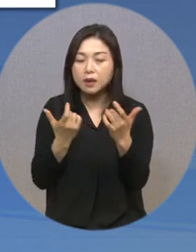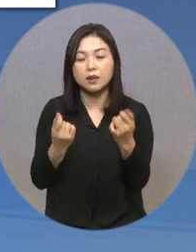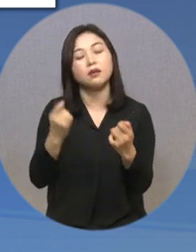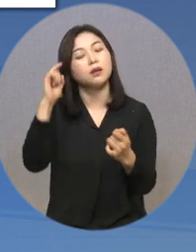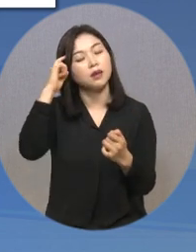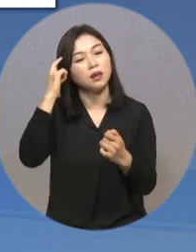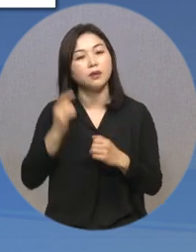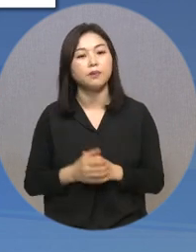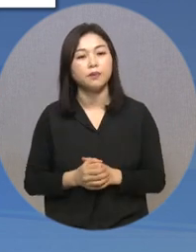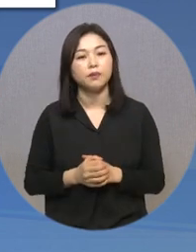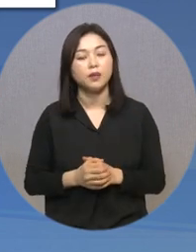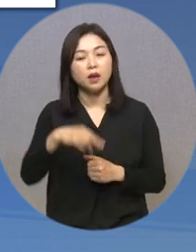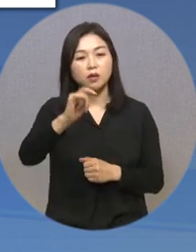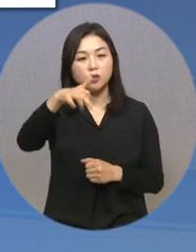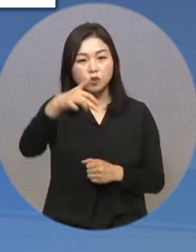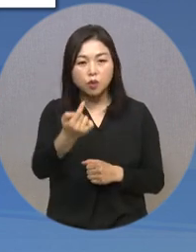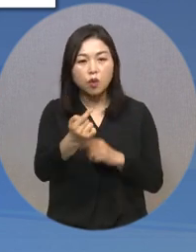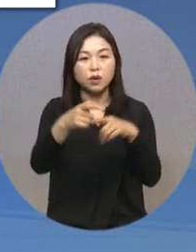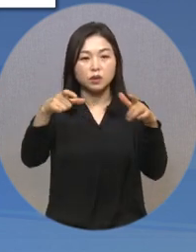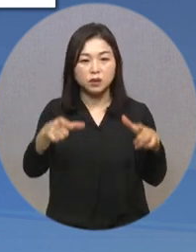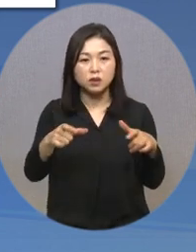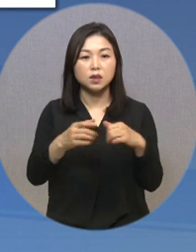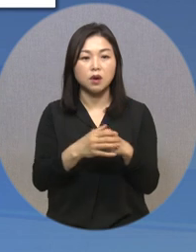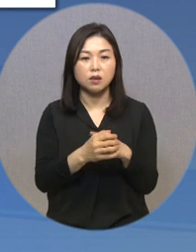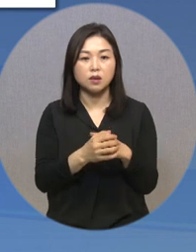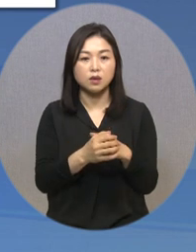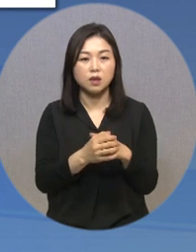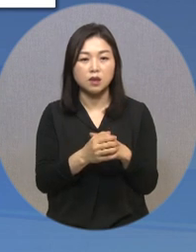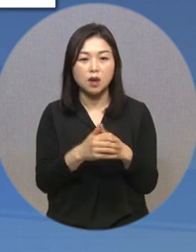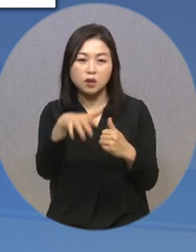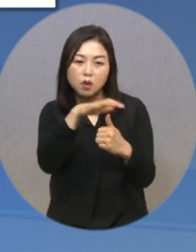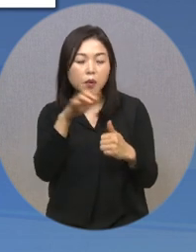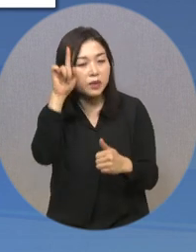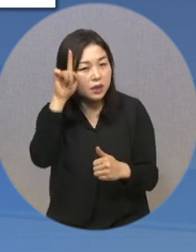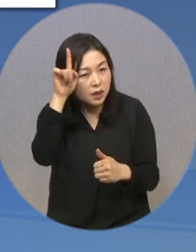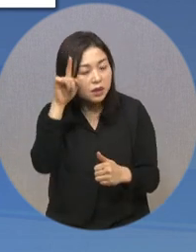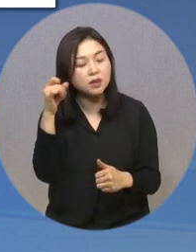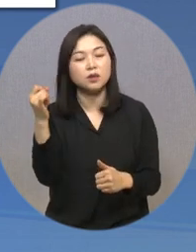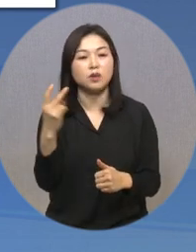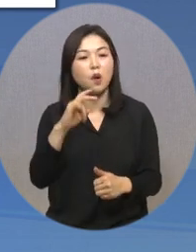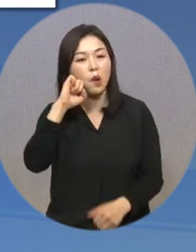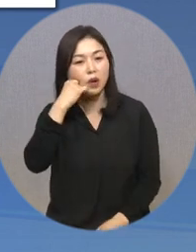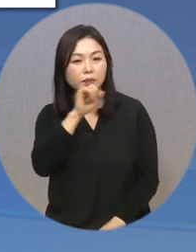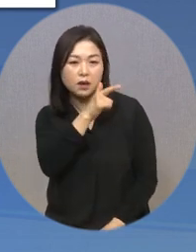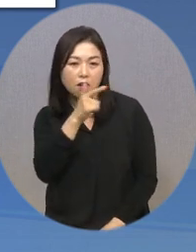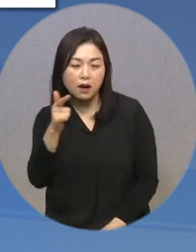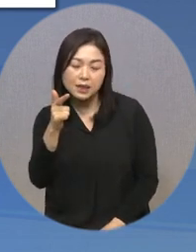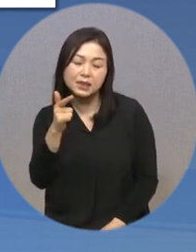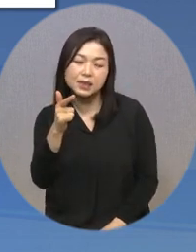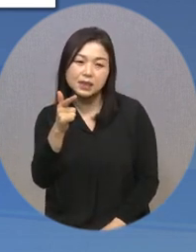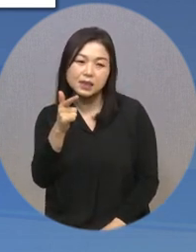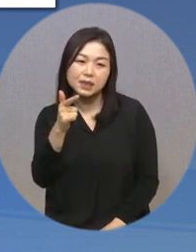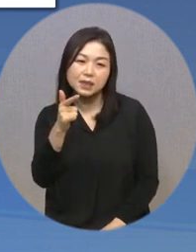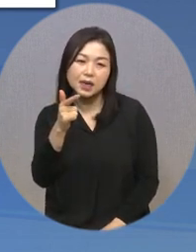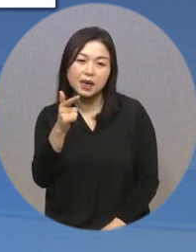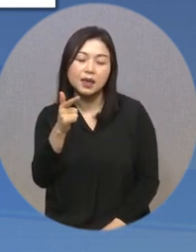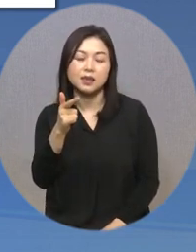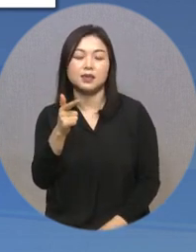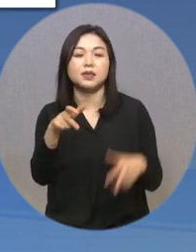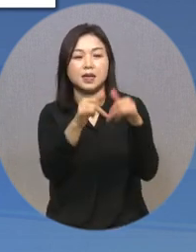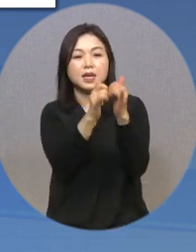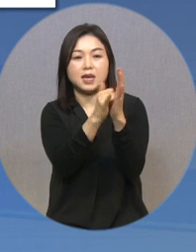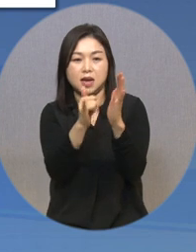서울 서초구는 누적된 돌봄 스트레스와 우울 등 심리적 문제로 어려움을 겪는 장애인 가족의 전문